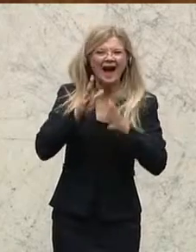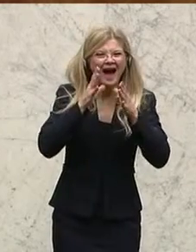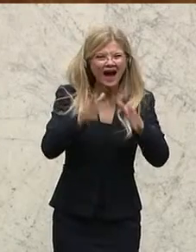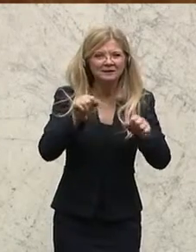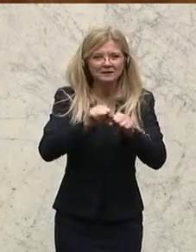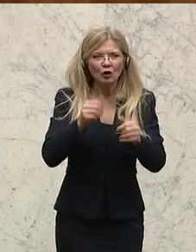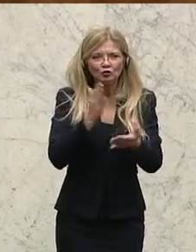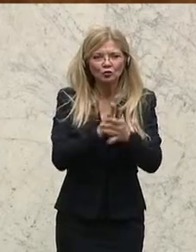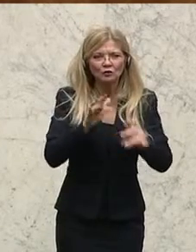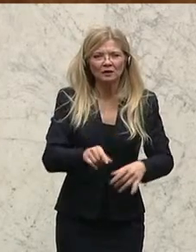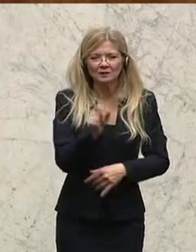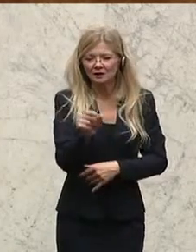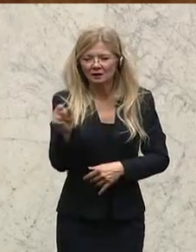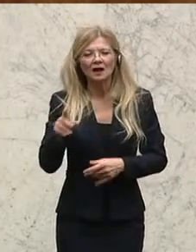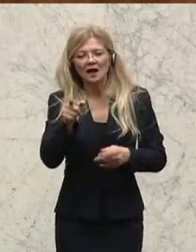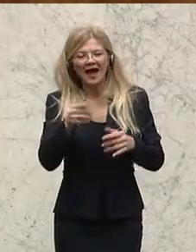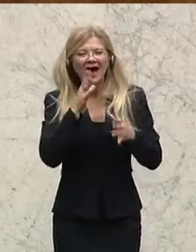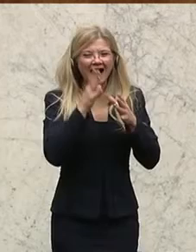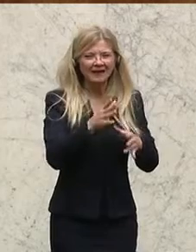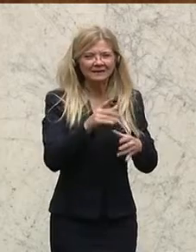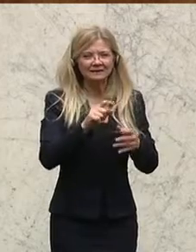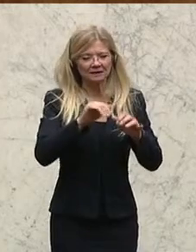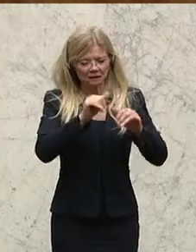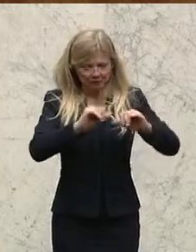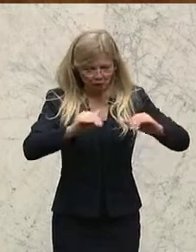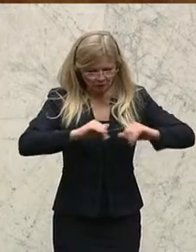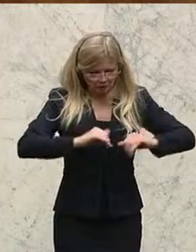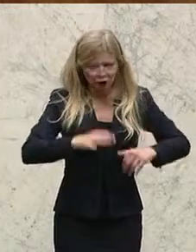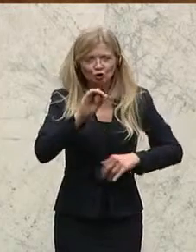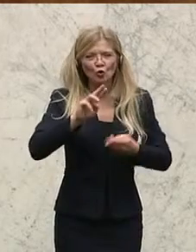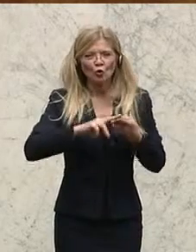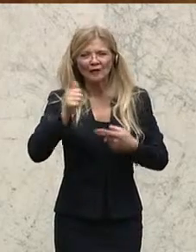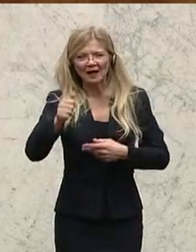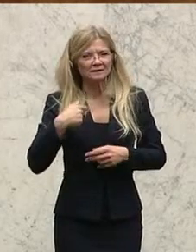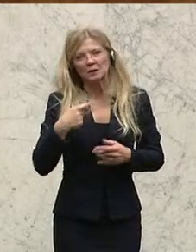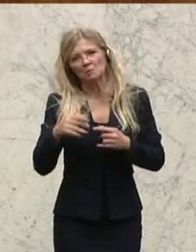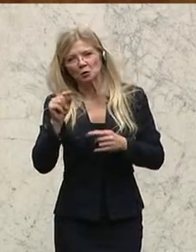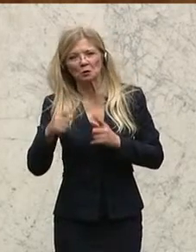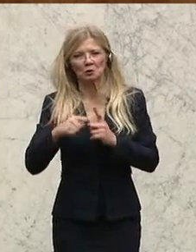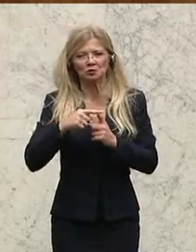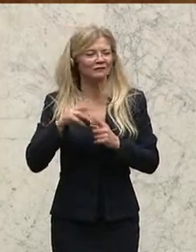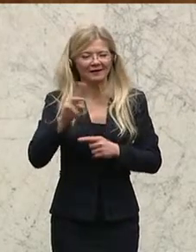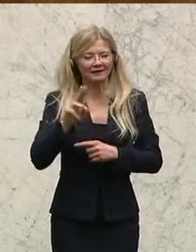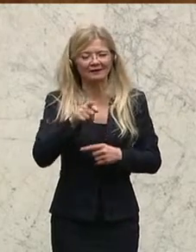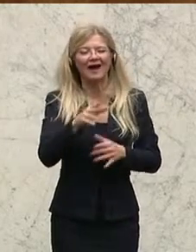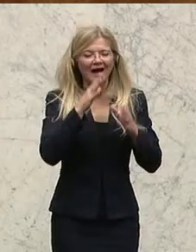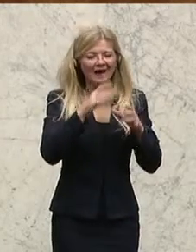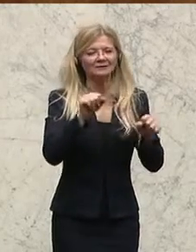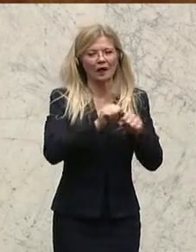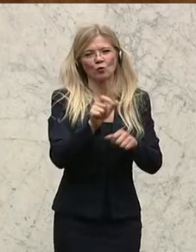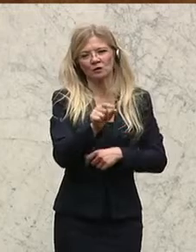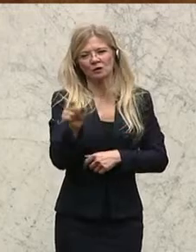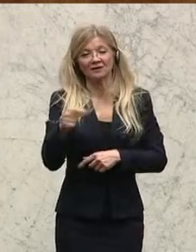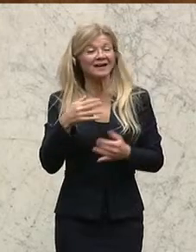Hass in Nuller und Einser zerlegen ist was Positives. Ganz so positiv sehe ich es dann doch wieder nicht. Also auch der Hass wird digitalisiert und dagegen